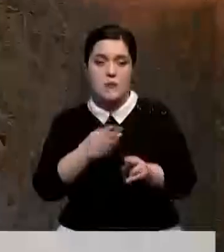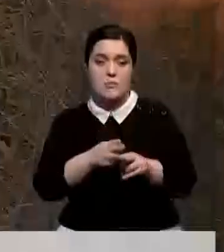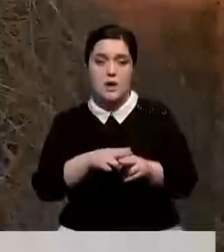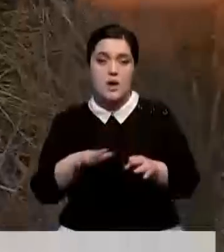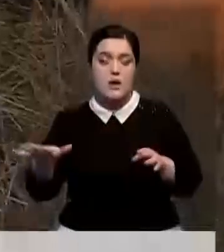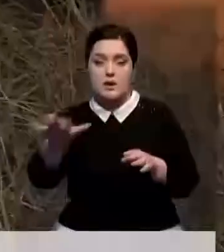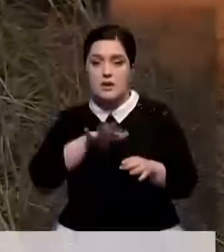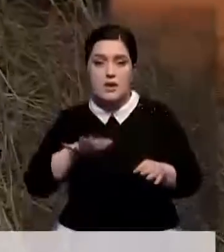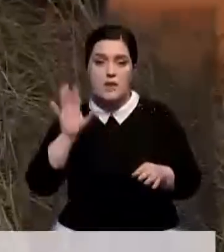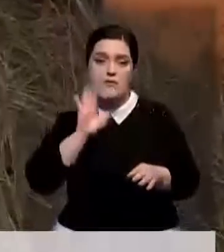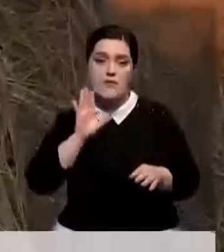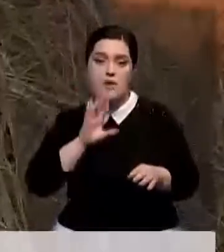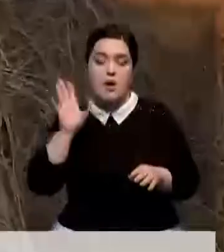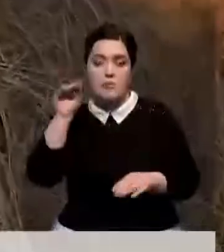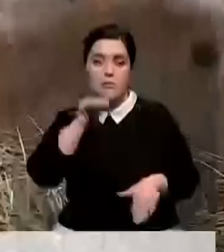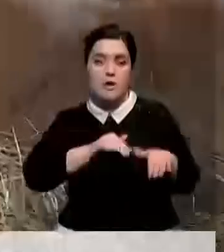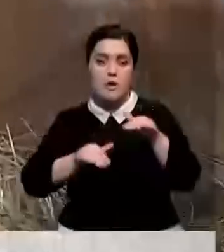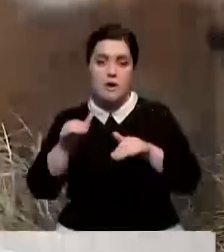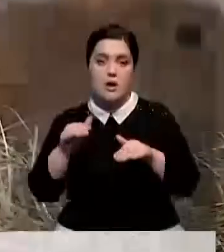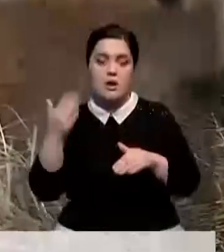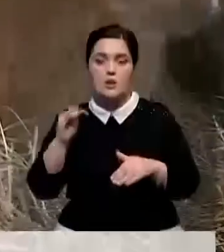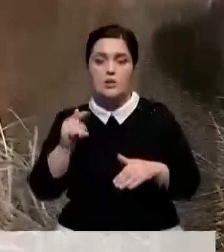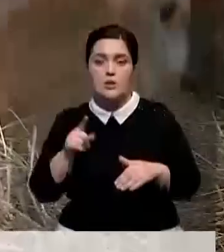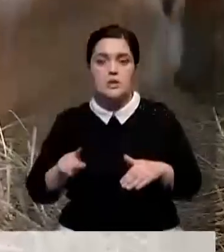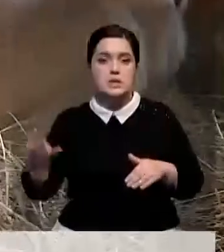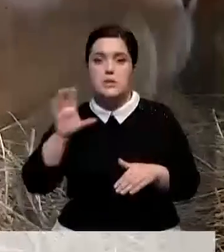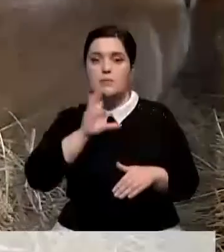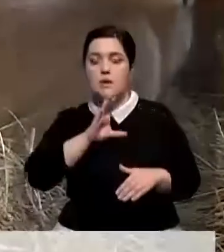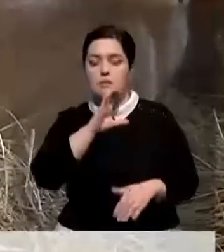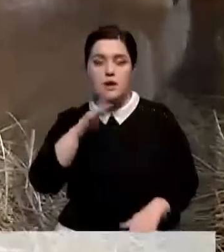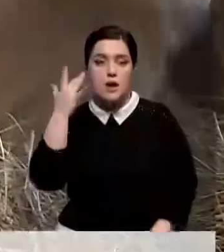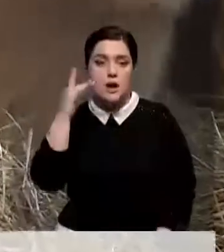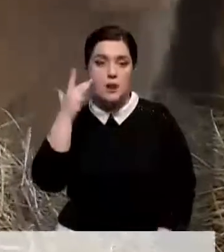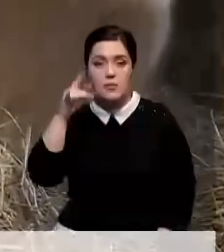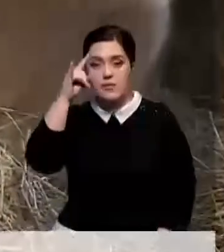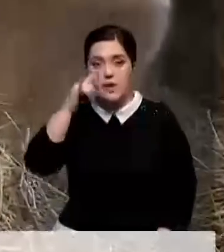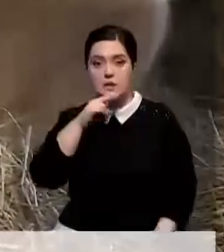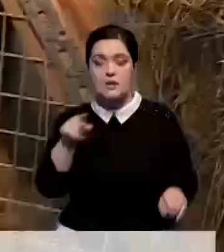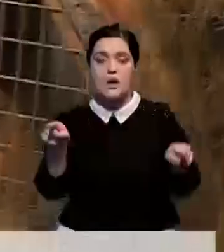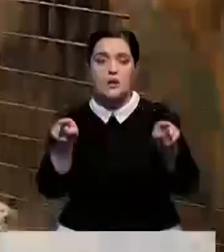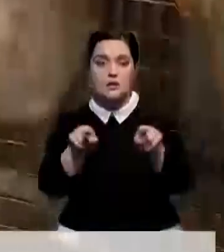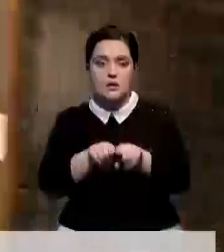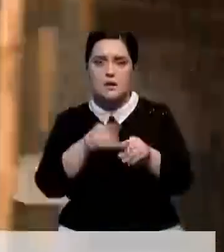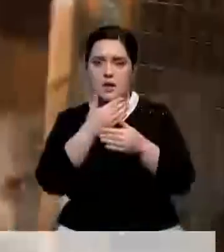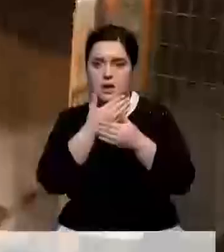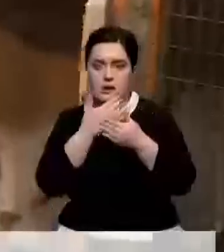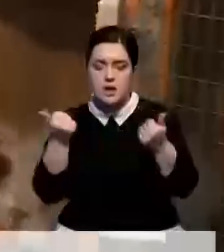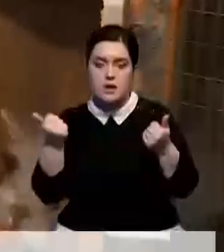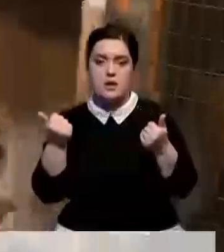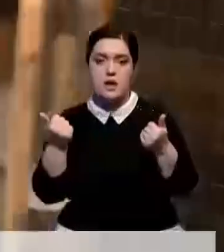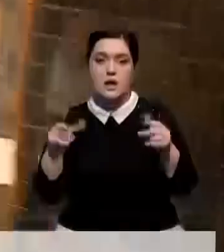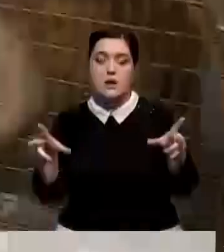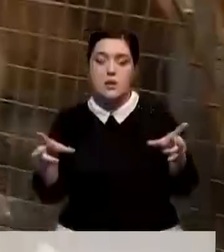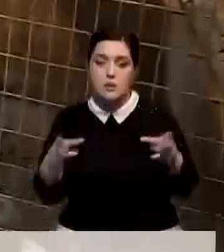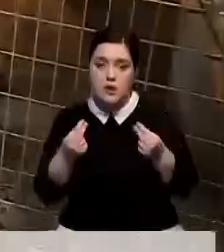обитания водяных – плавающих. Болото юго-западной части Северной Америки. В Казахстане таких нет ни одного. Потому на